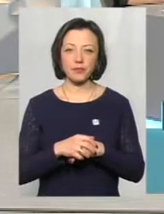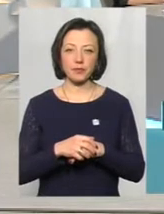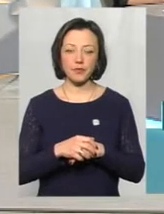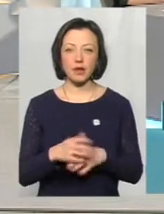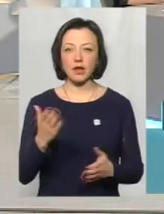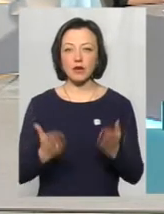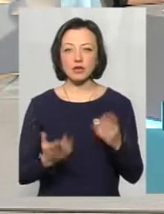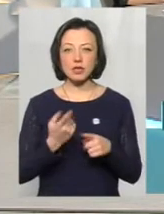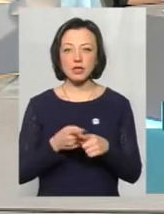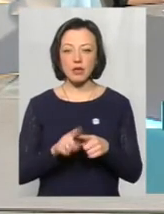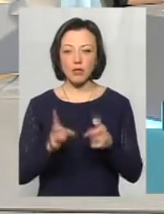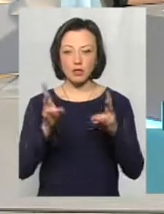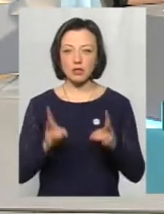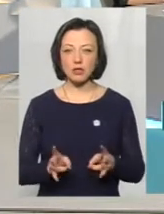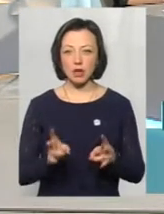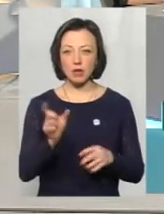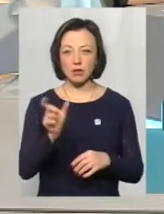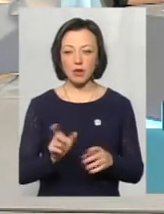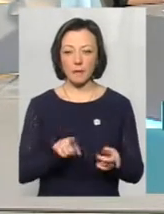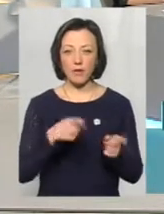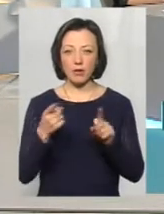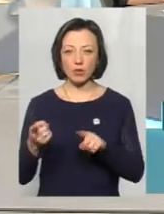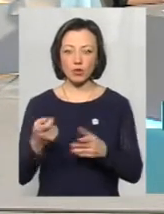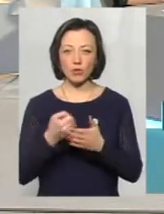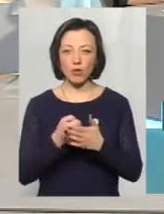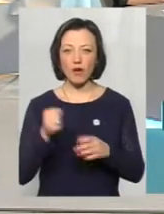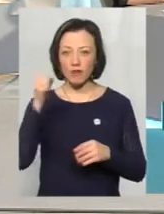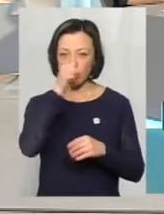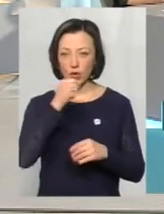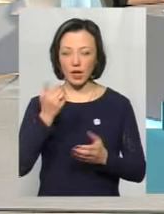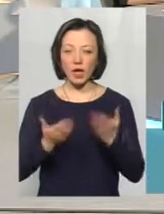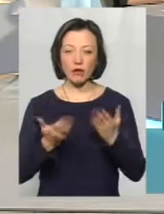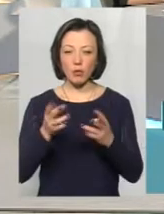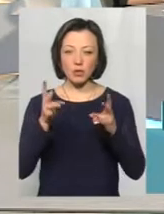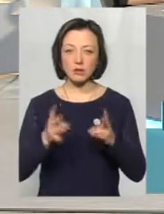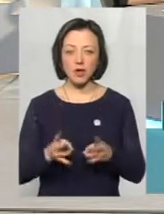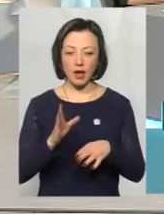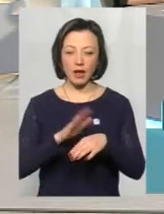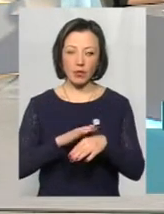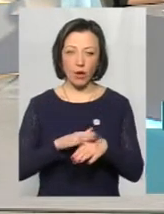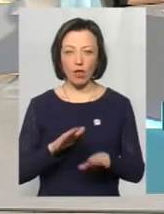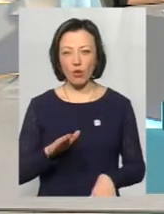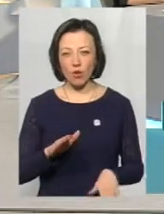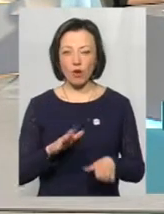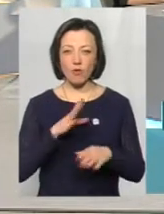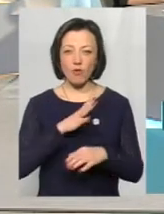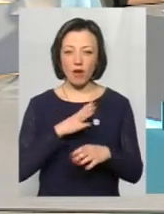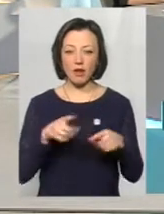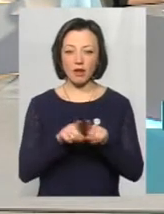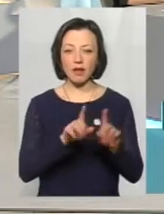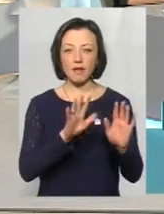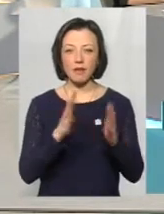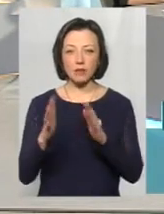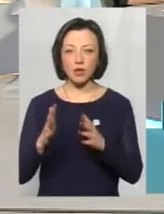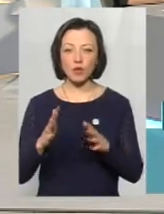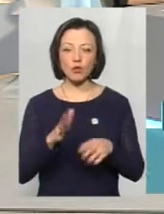Якщо це постраждала в нас, окремо я перехожу вже до відмороження, якщо це постраждала кінцівка, бувають такі випадки,